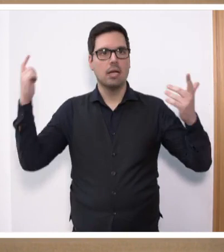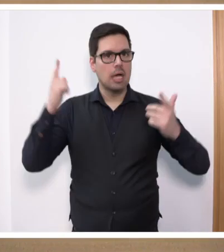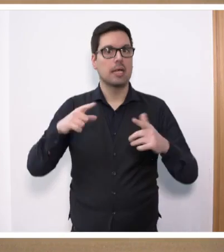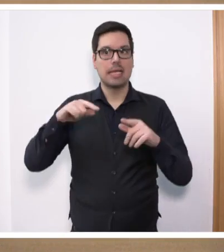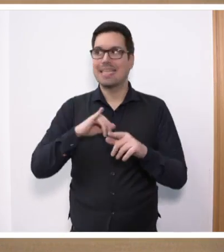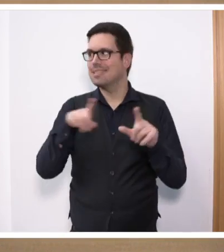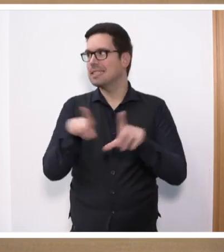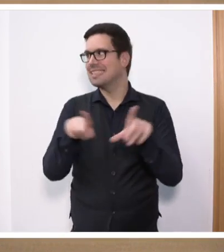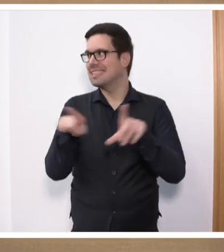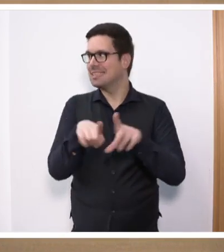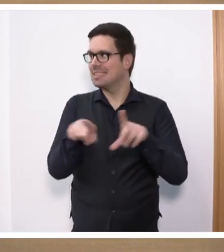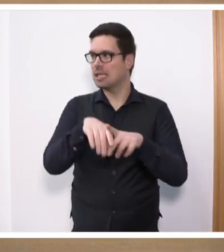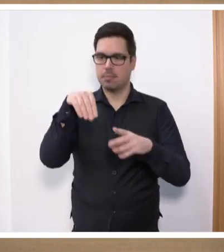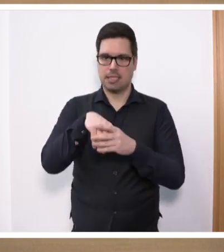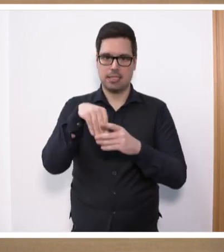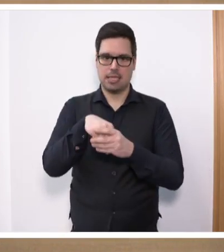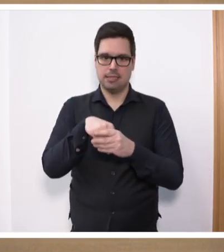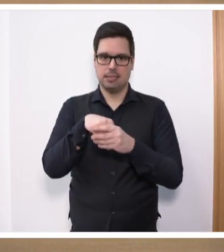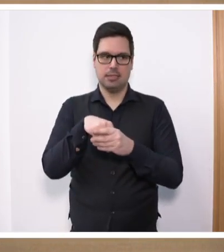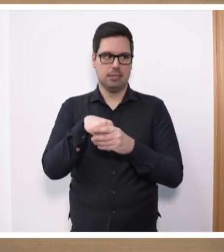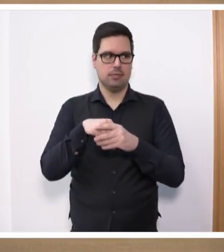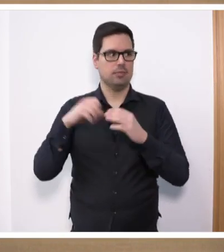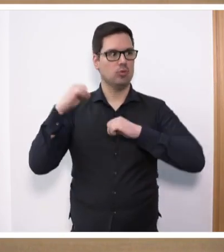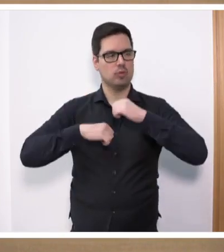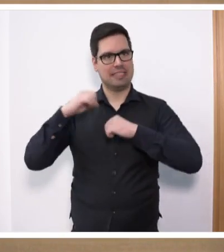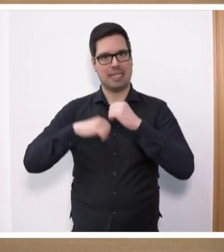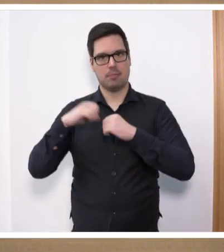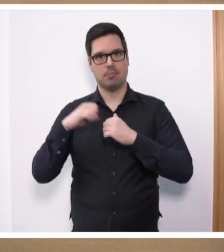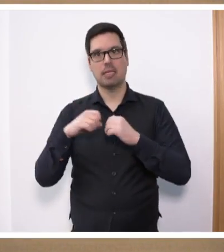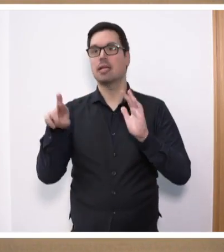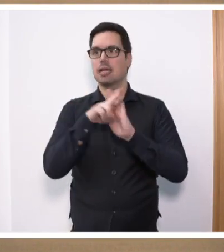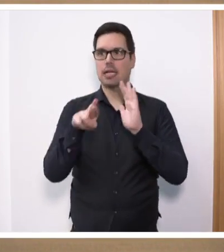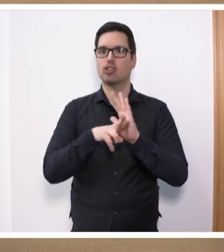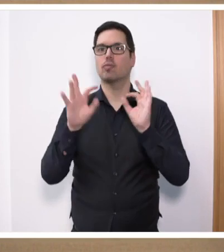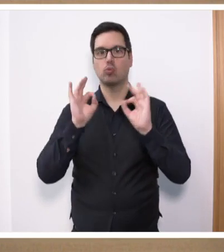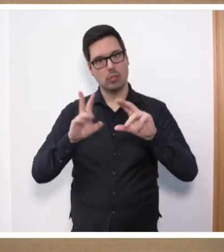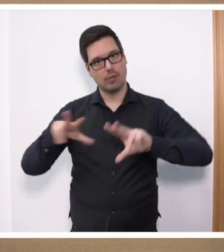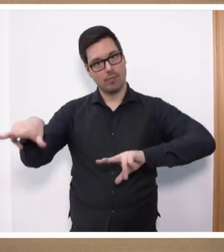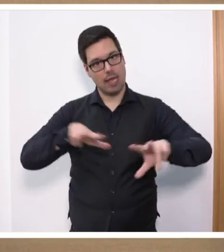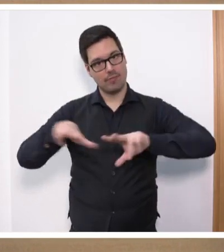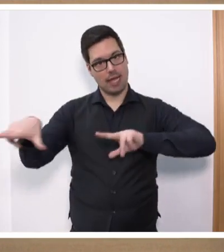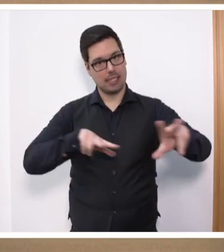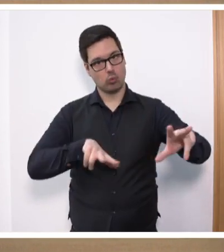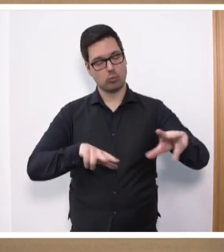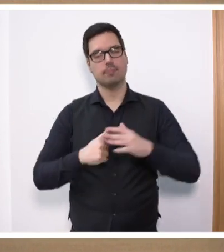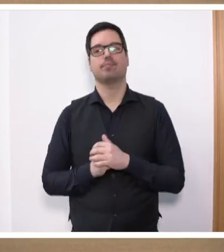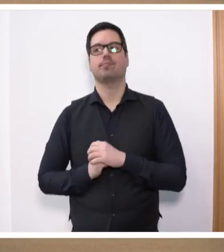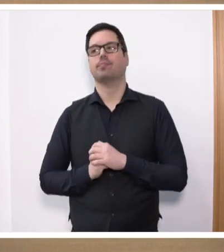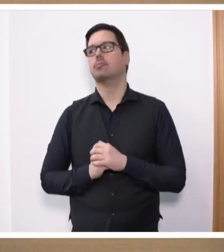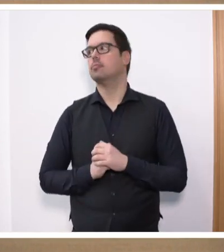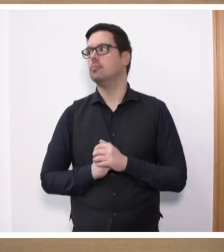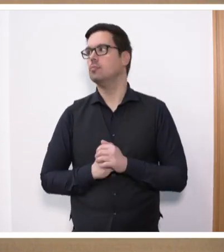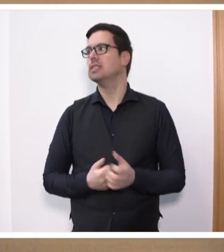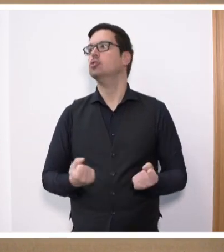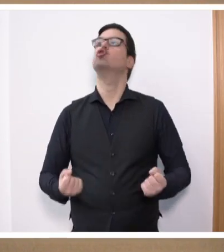immer um dasselbe. Das ist hier das Unterfangen für uns alle, das Recht auf eine gute Verwaltung zu realisieren. Es wäre